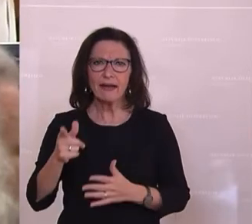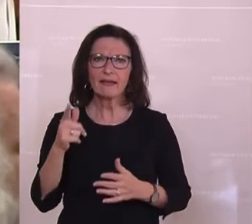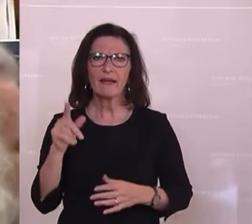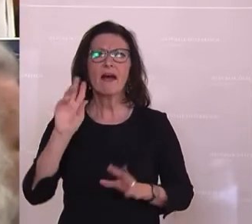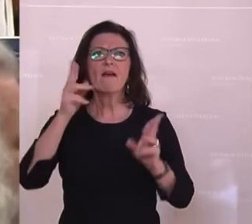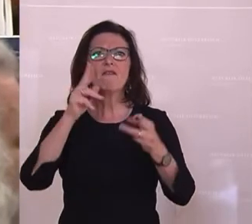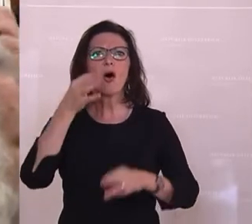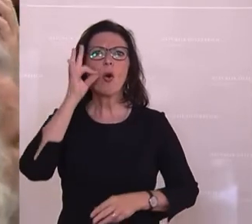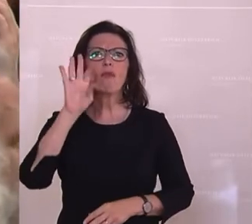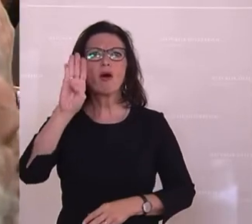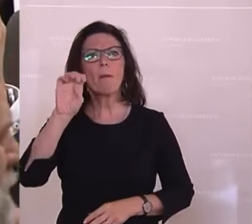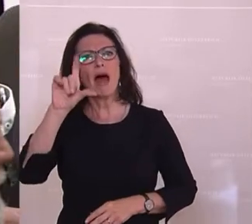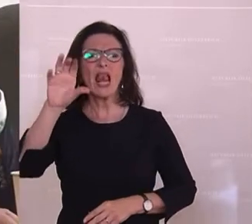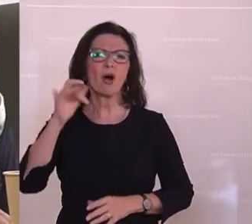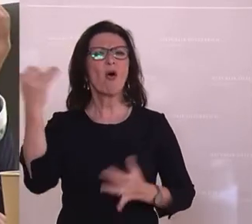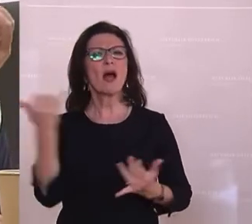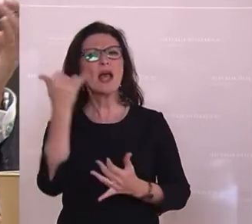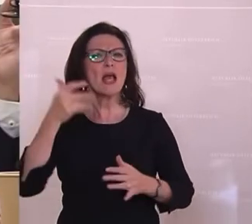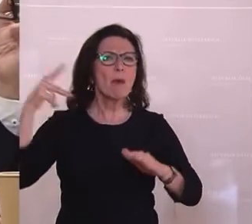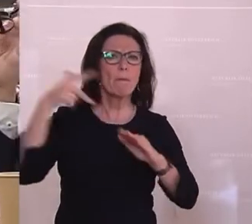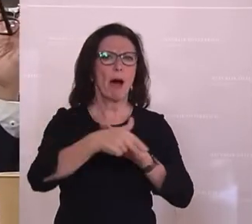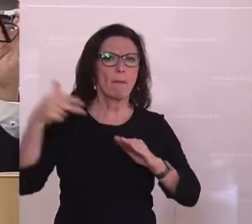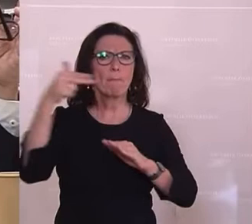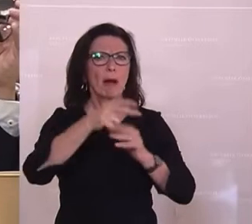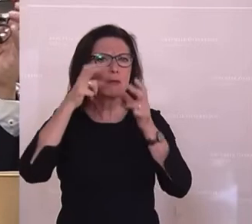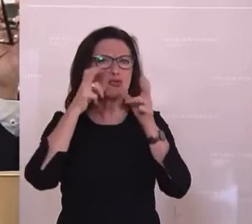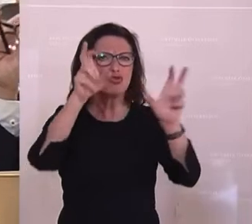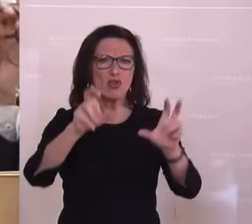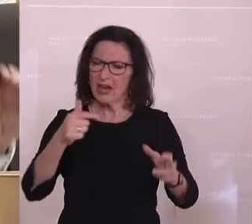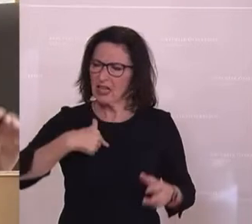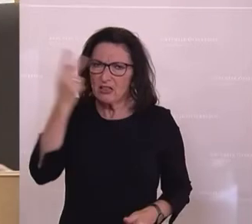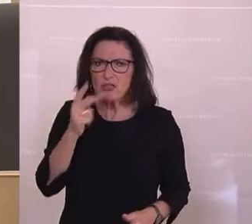die Frau Palakowitsch immer so reinbrühen muss. Ich verstehe das nicht. Vielleicht können Sie einfach mal zuhören.